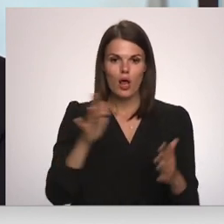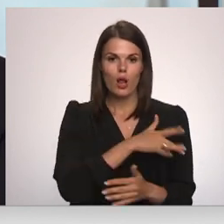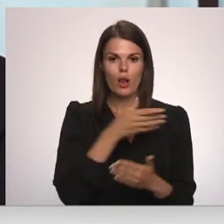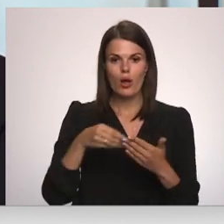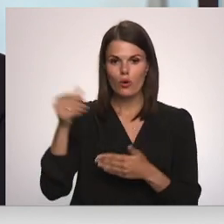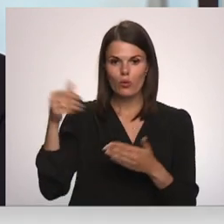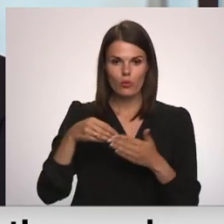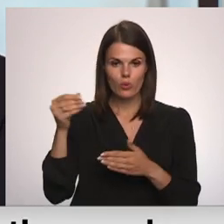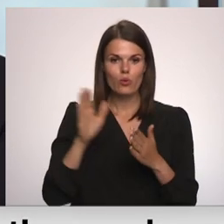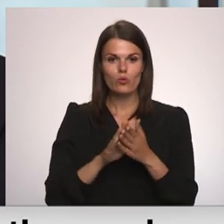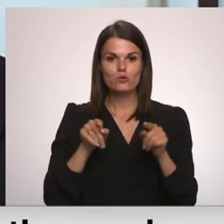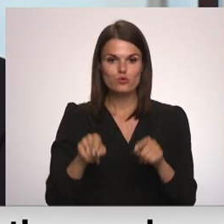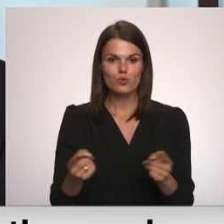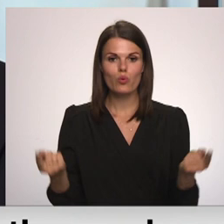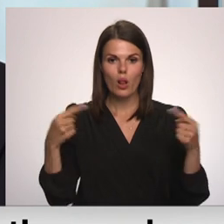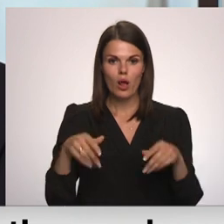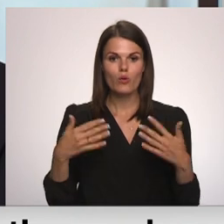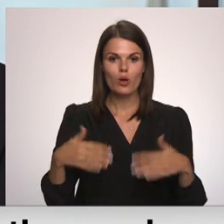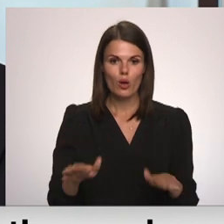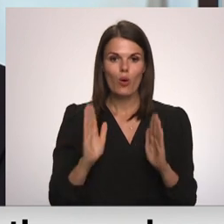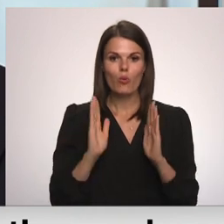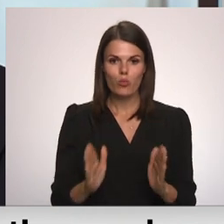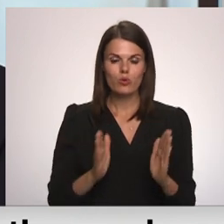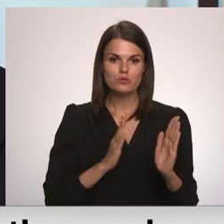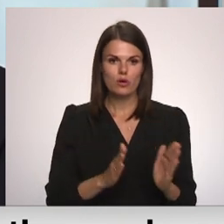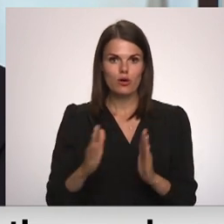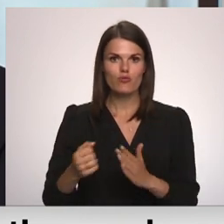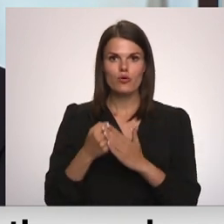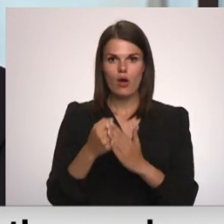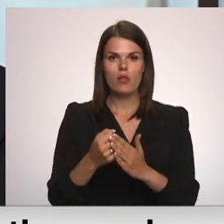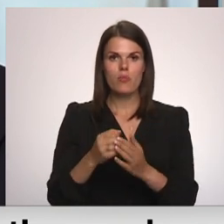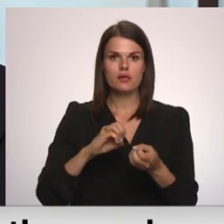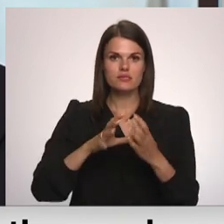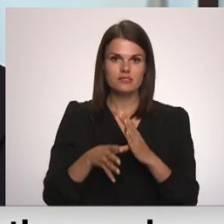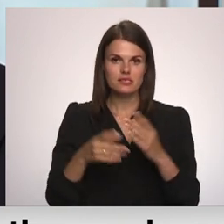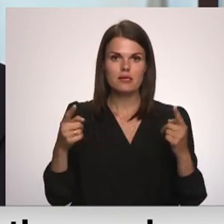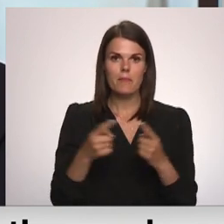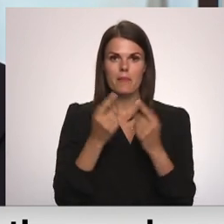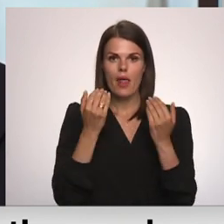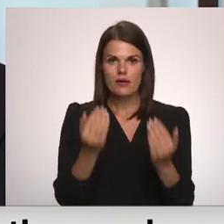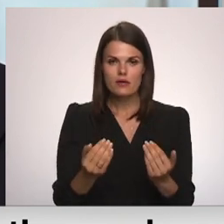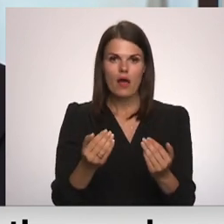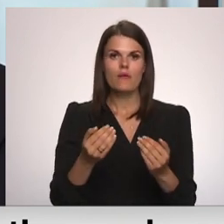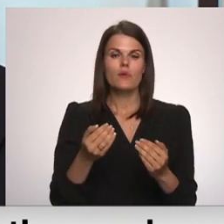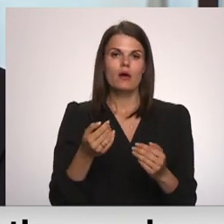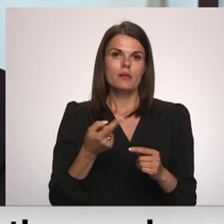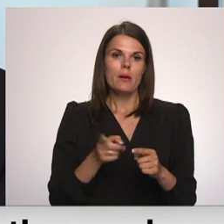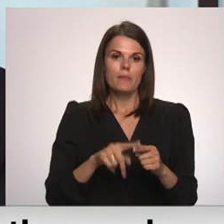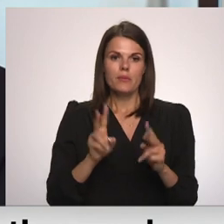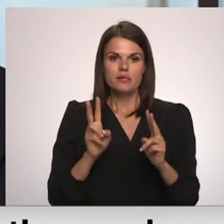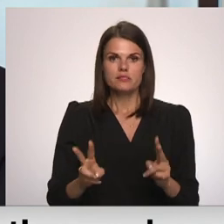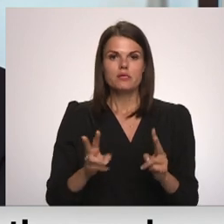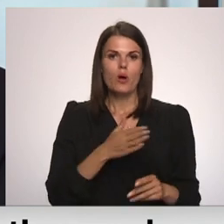arī uz to laiku jau būs sagatavot atbalstu sistēmu, mērķēt atbalstu sistēmu, jo ļoti svarīgi ir